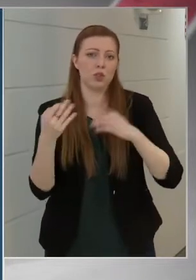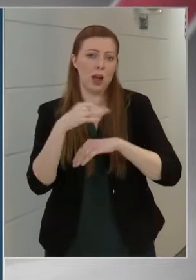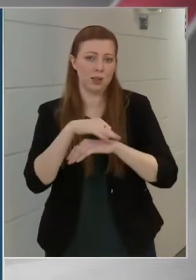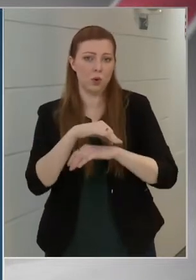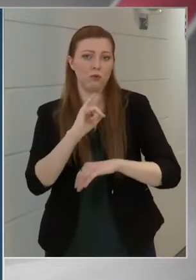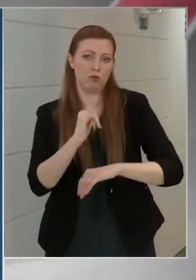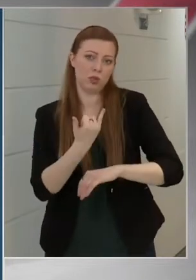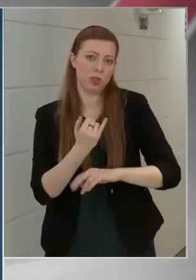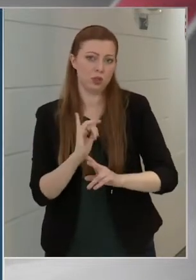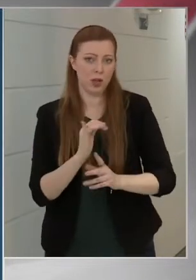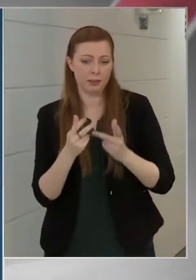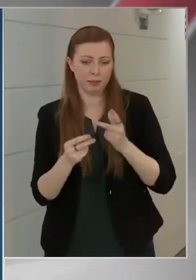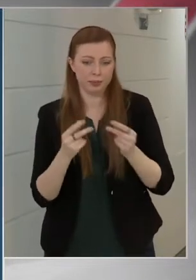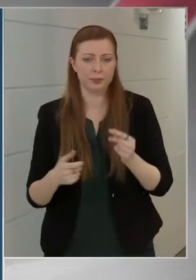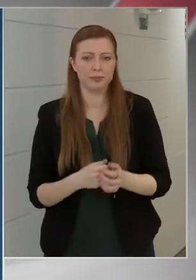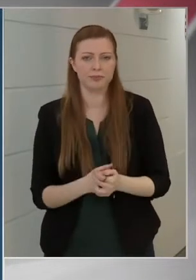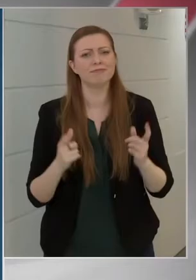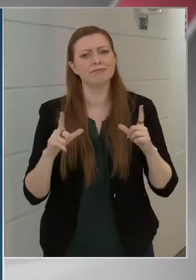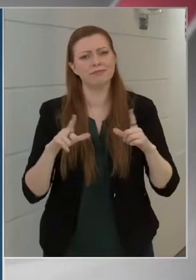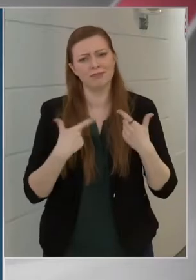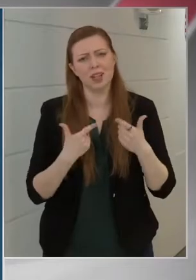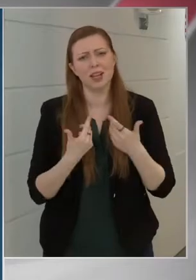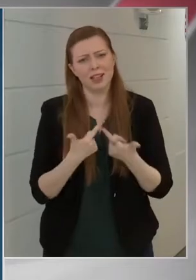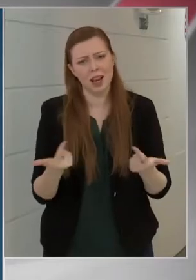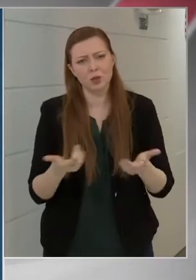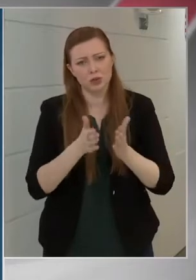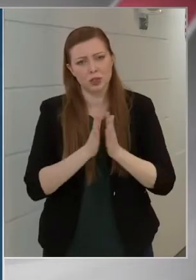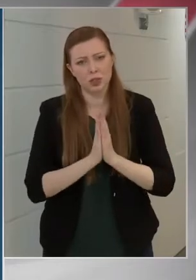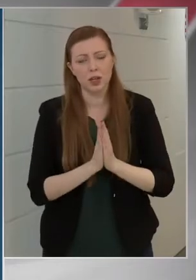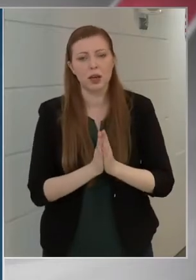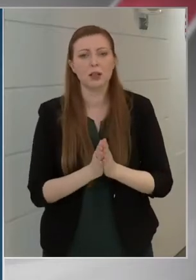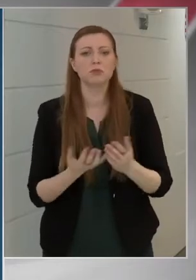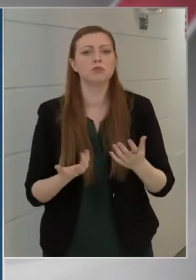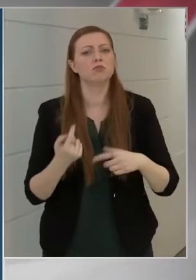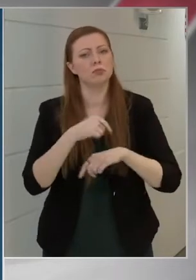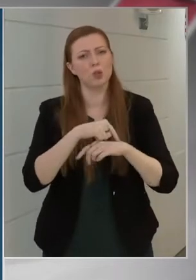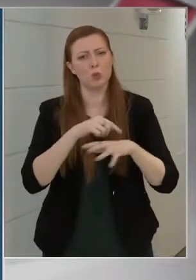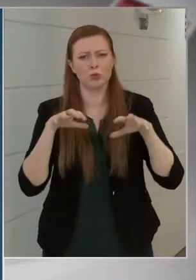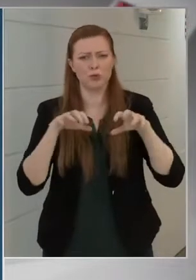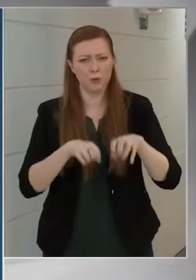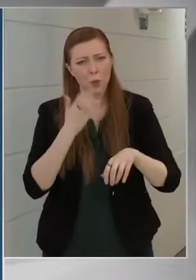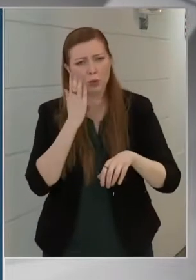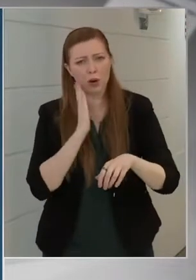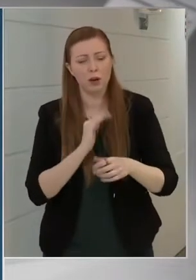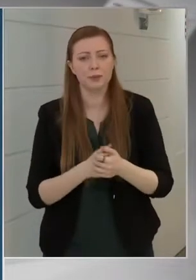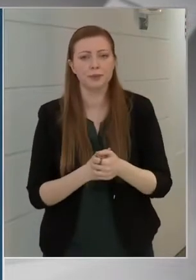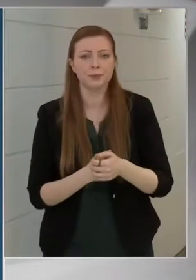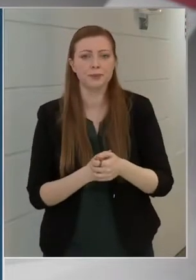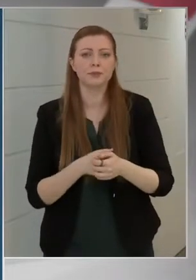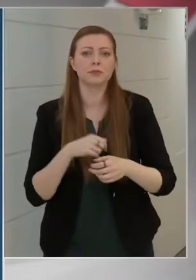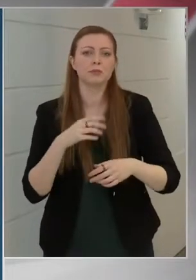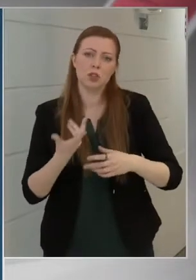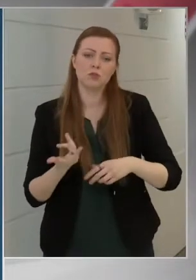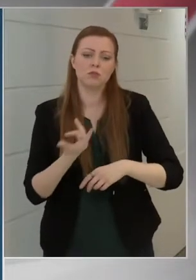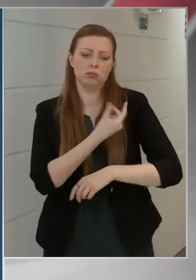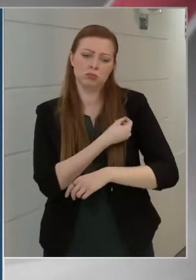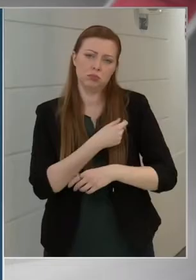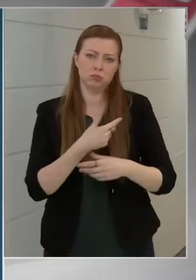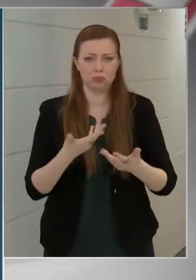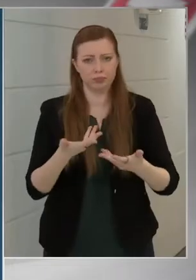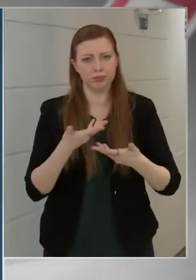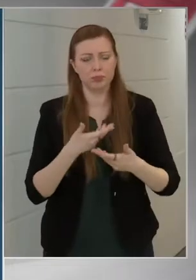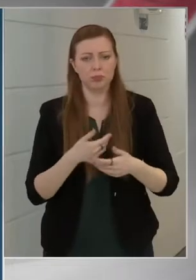is. Kérem, éljenek ezekkel a lehetőségekkel, foglaljanak időpontot, és vegyék fel az oltást minél előbb,